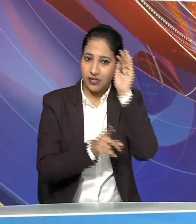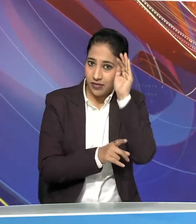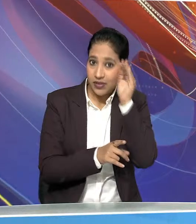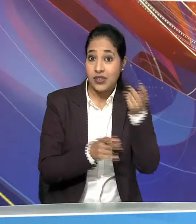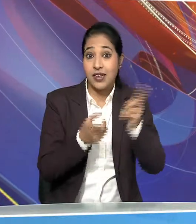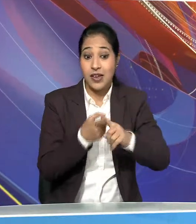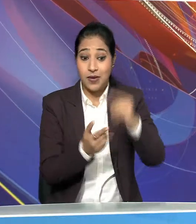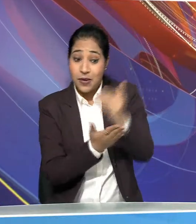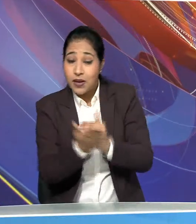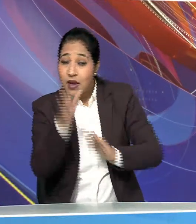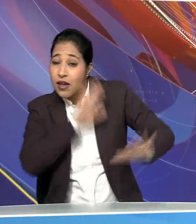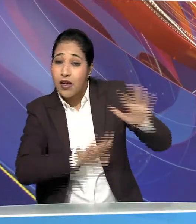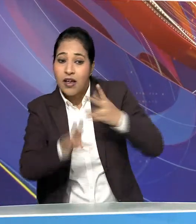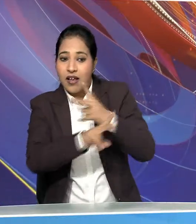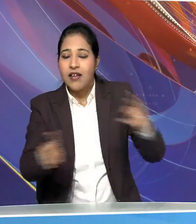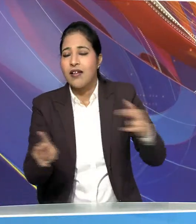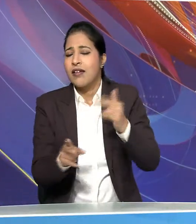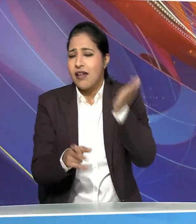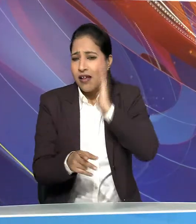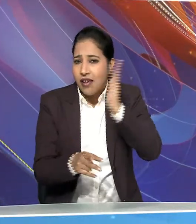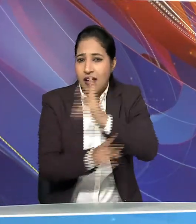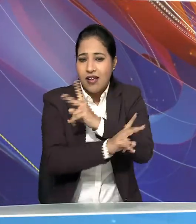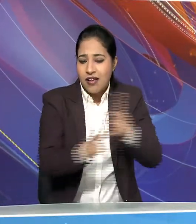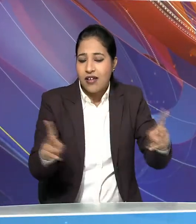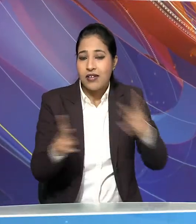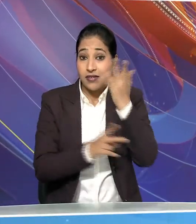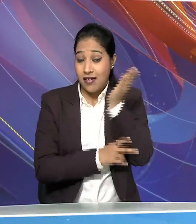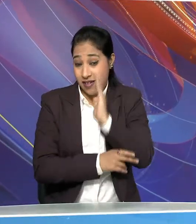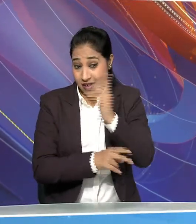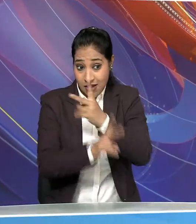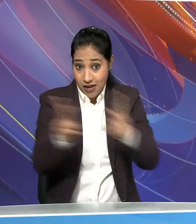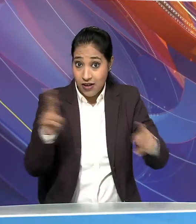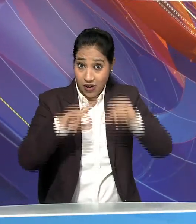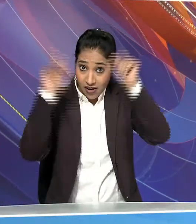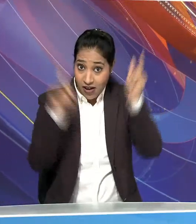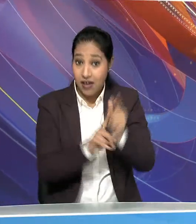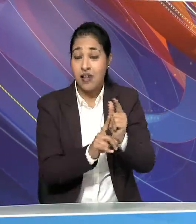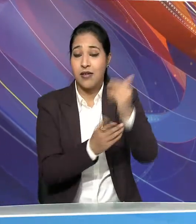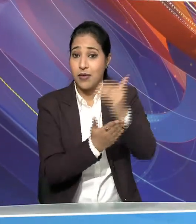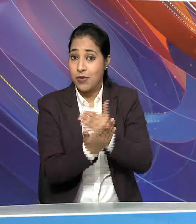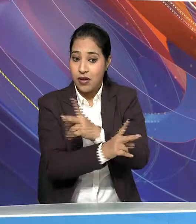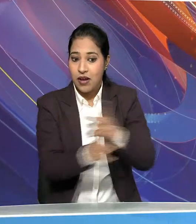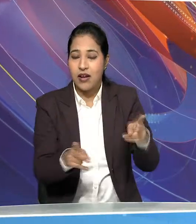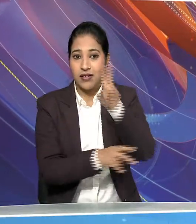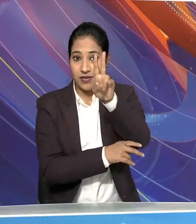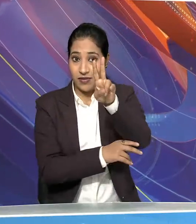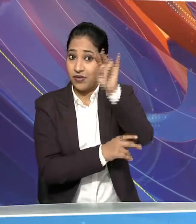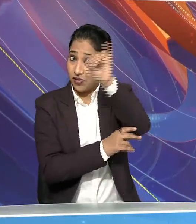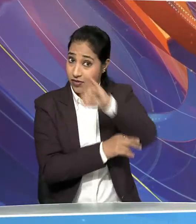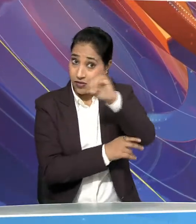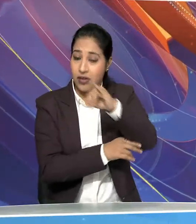धारवाहिक रंगोली में गीतों से मनाया जाएगा अपना राश्ट्र पर्व गरतंत्र दिवस